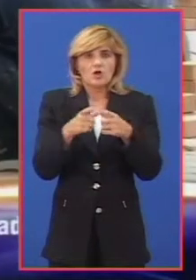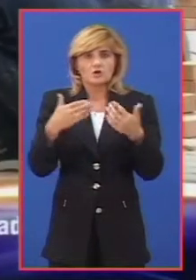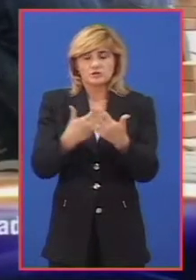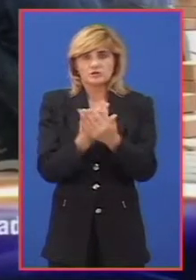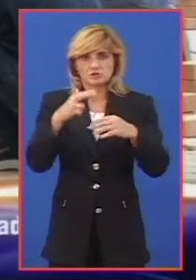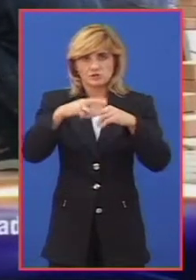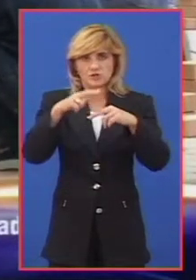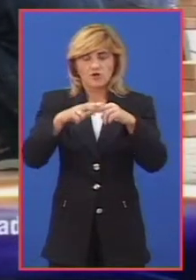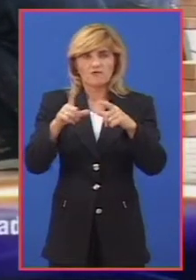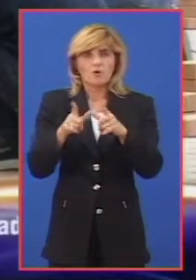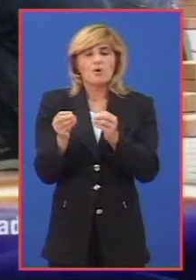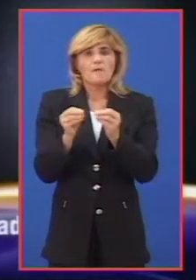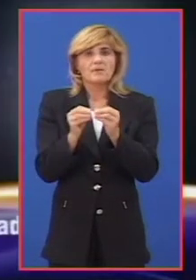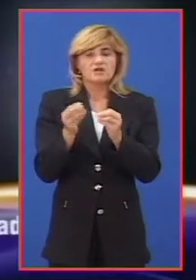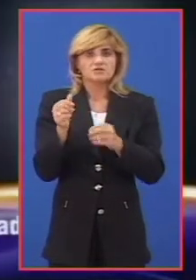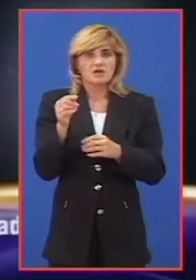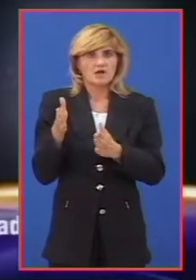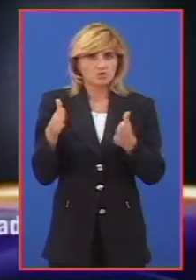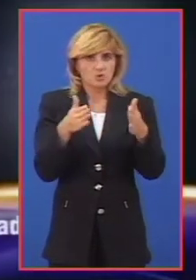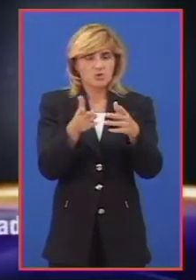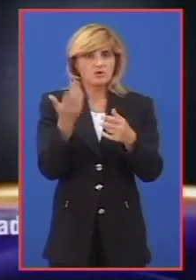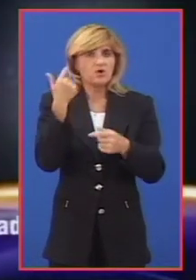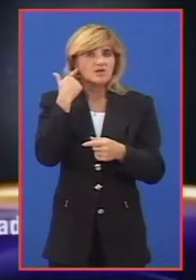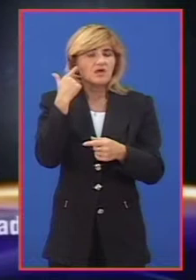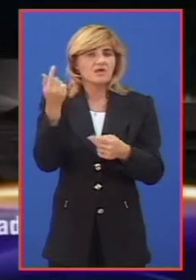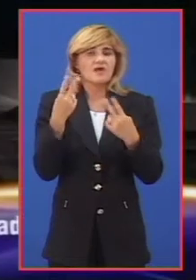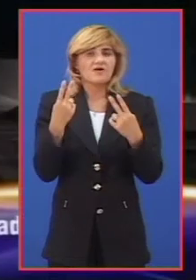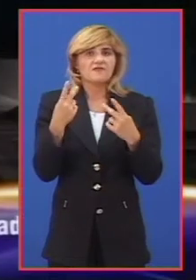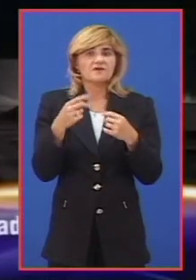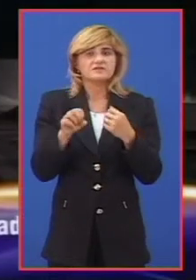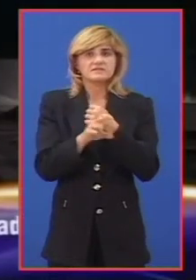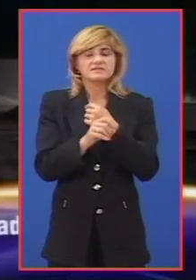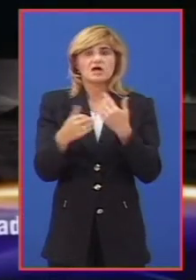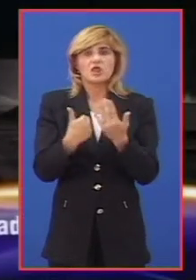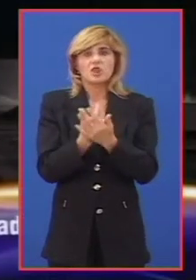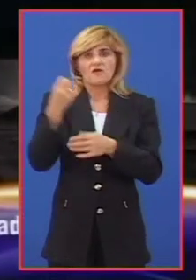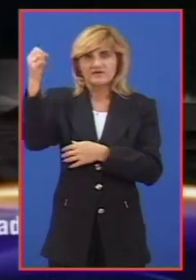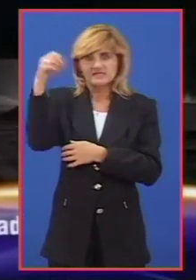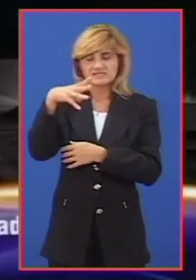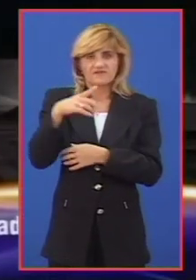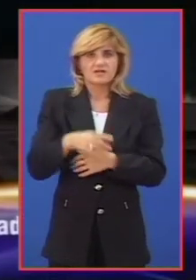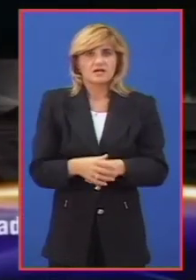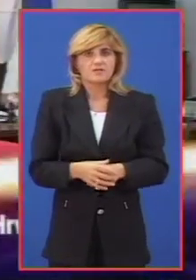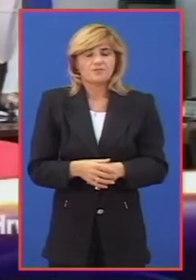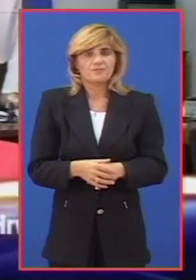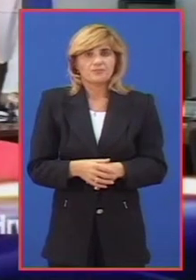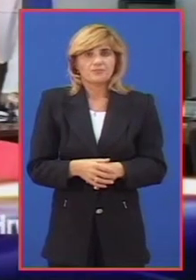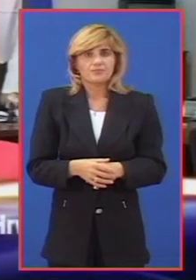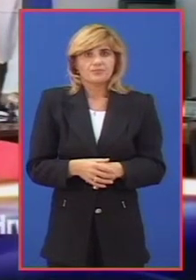kocki u ulici Braće Radić. Objekti od javnog značaja zasijali u novom svetlu, kažu u direkciji.